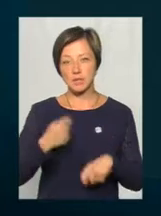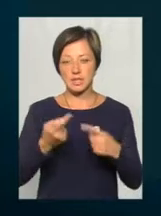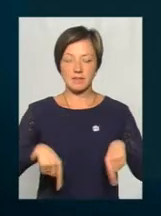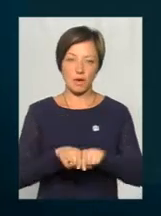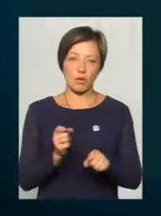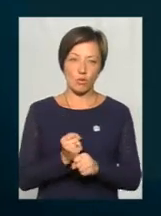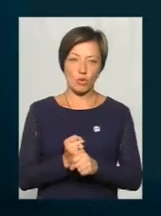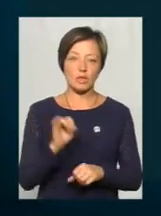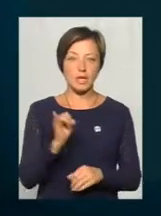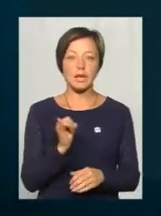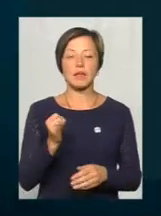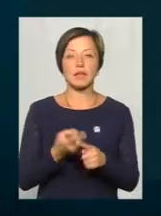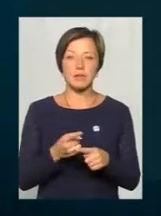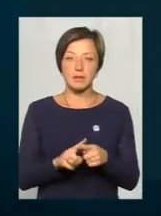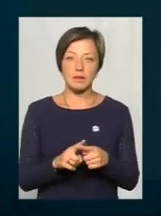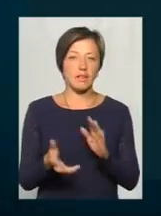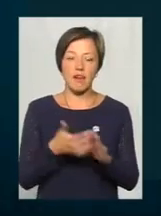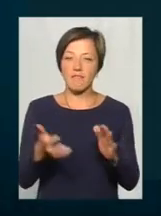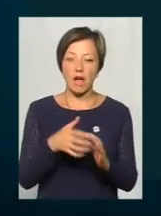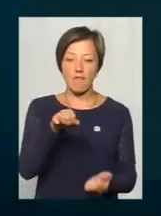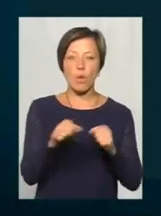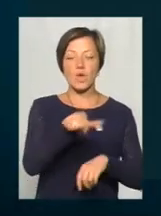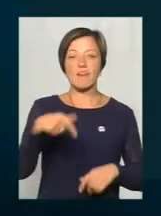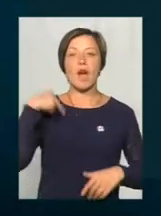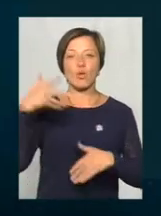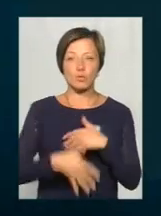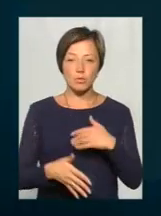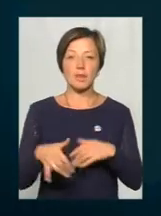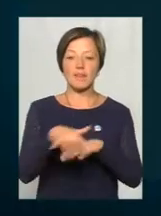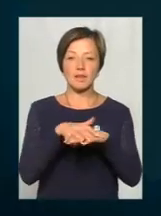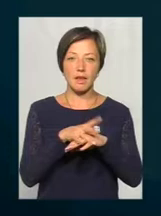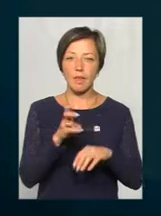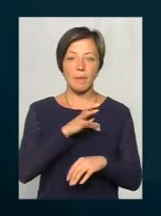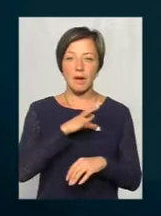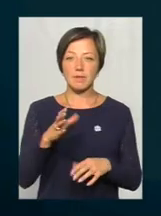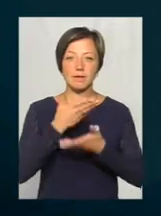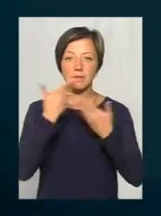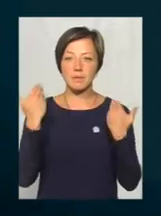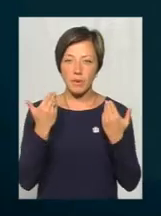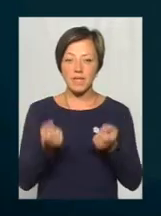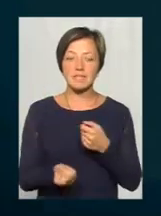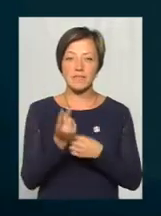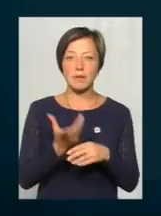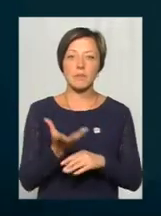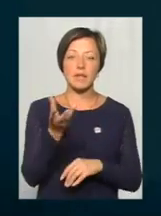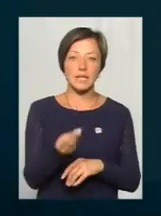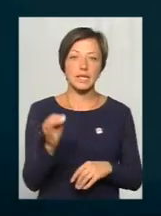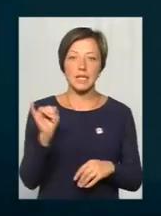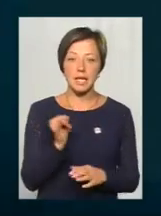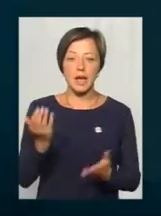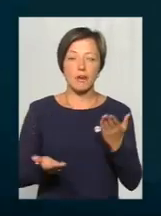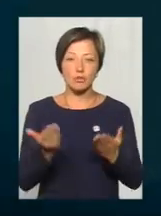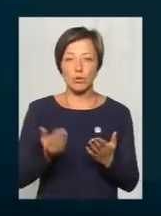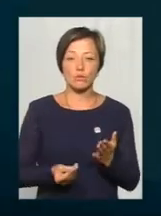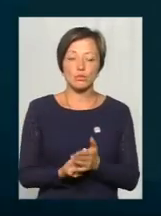роботи. І є нехватно дуже водіїв. Я розумію, що і в нас населення небагато, і немає теж звідки платити. І якщо